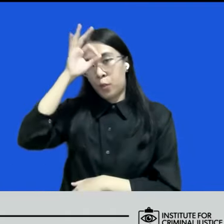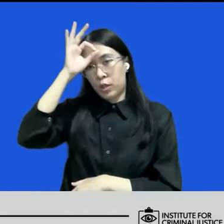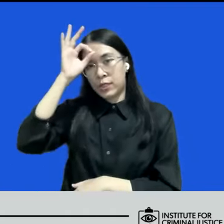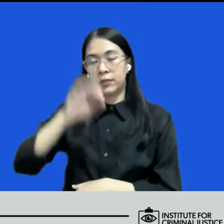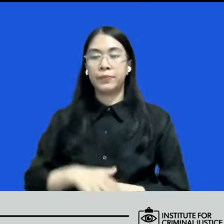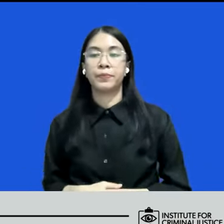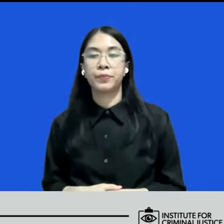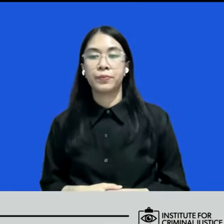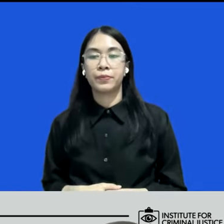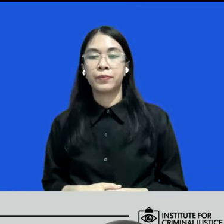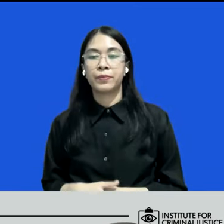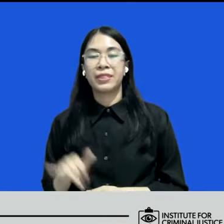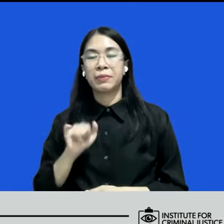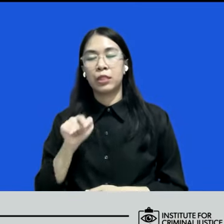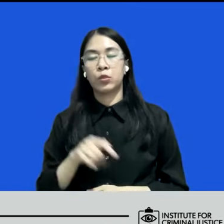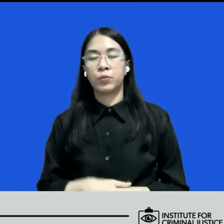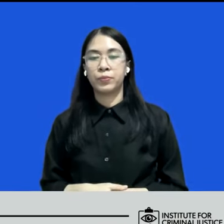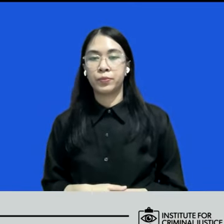itu mungkin Mbak Johana